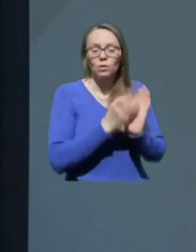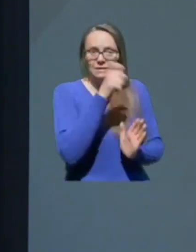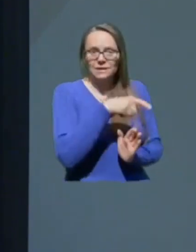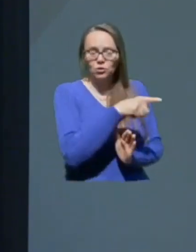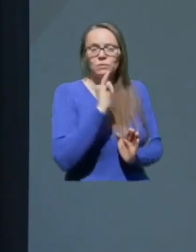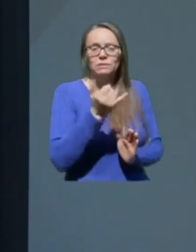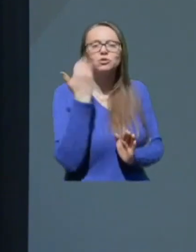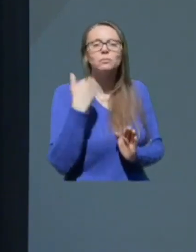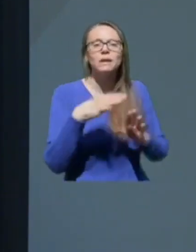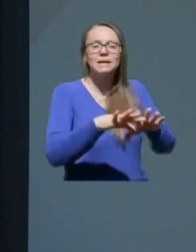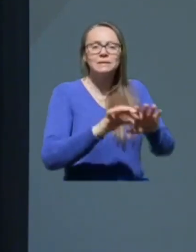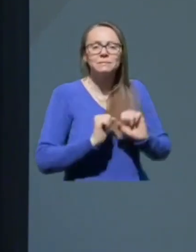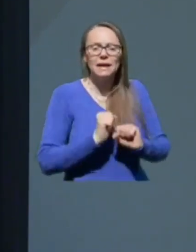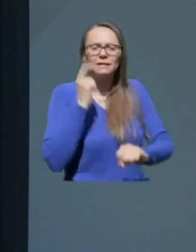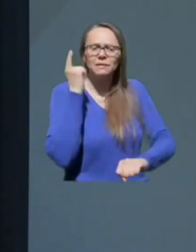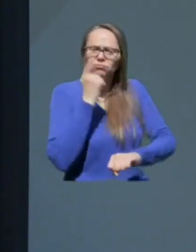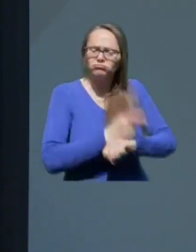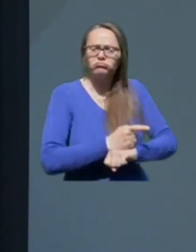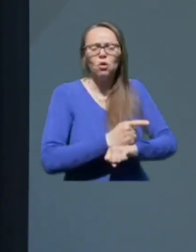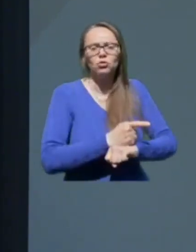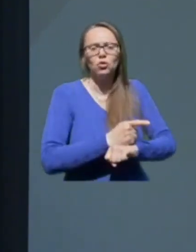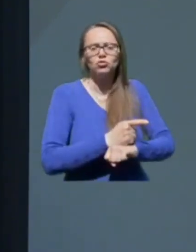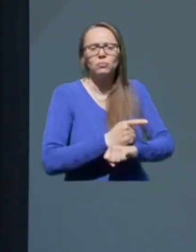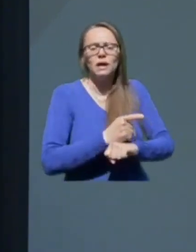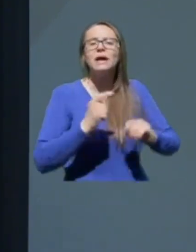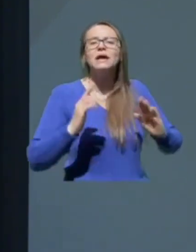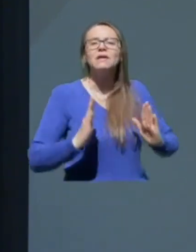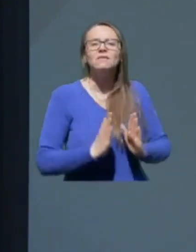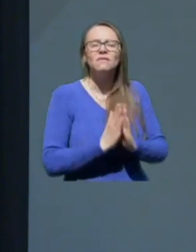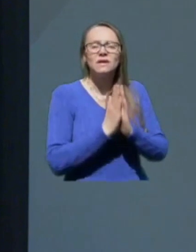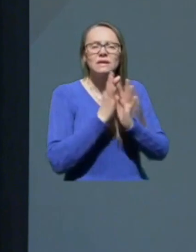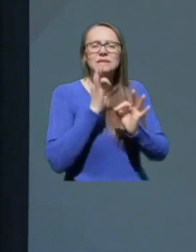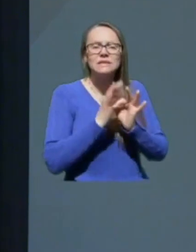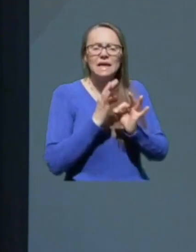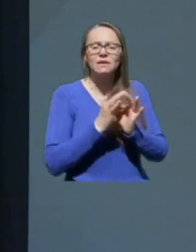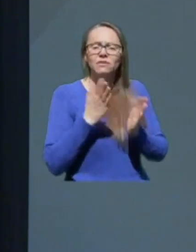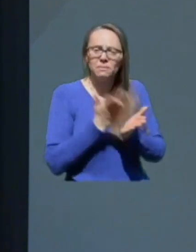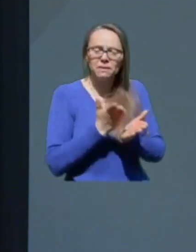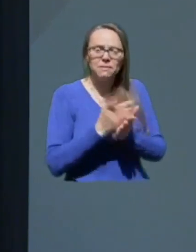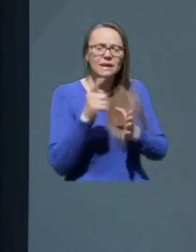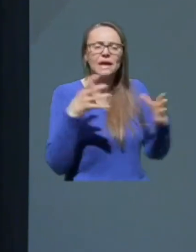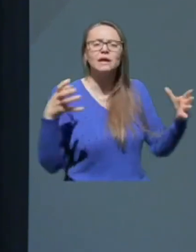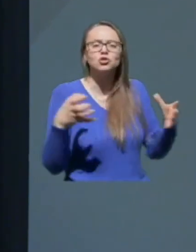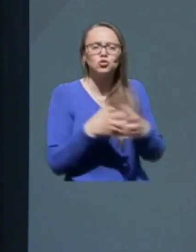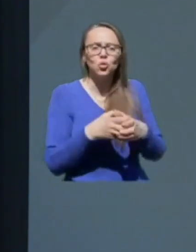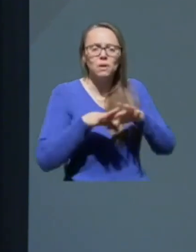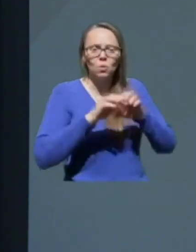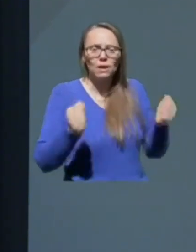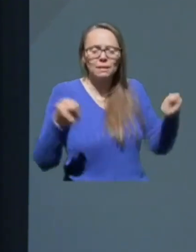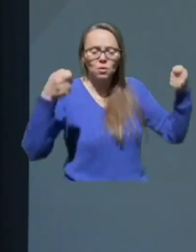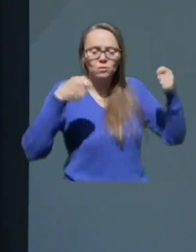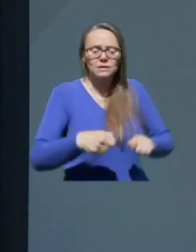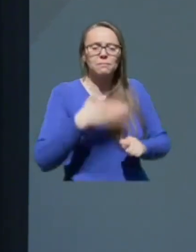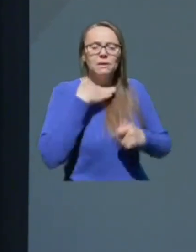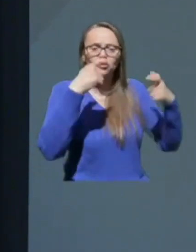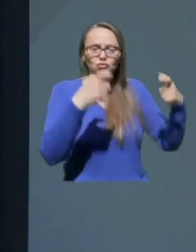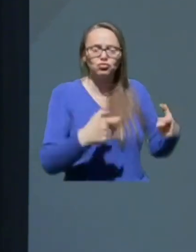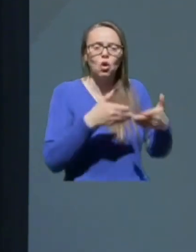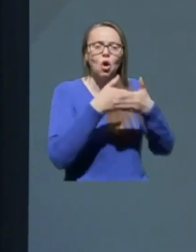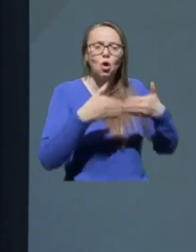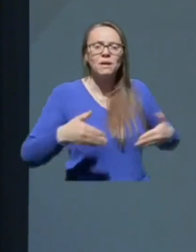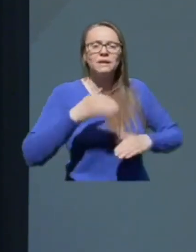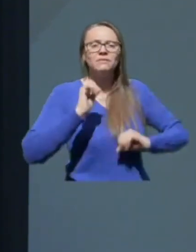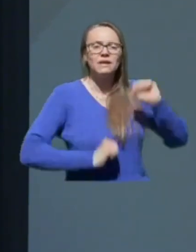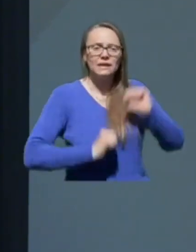so bile sprejete odločbe v cerkvi ustrezne in skupaj z okrepi o zaprtju šol, o omejitvi